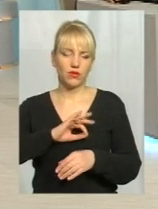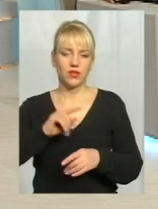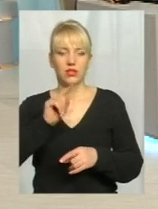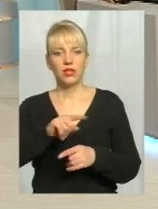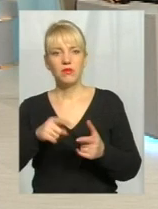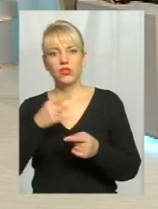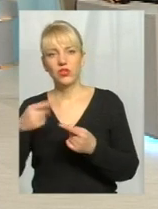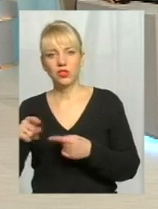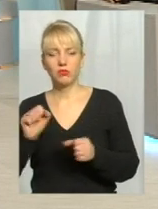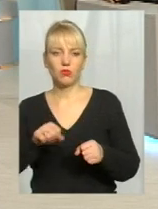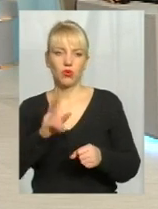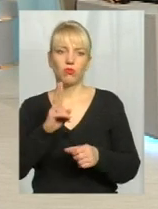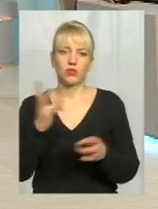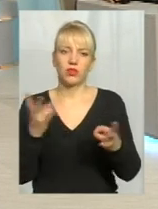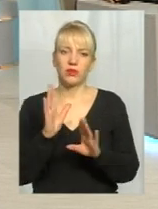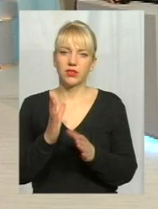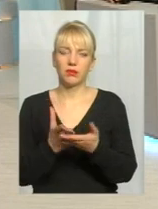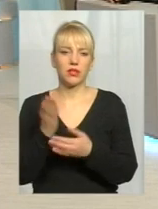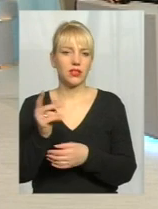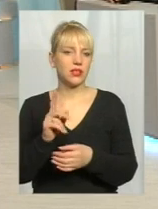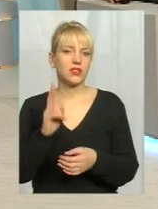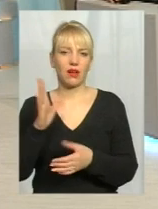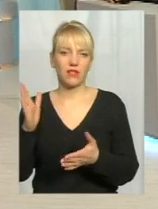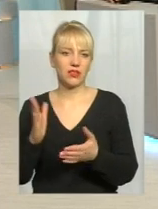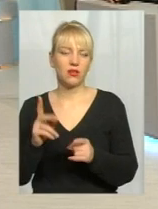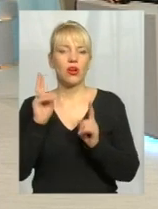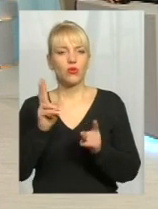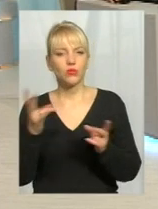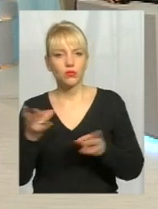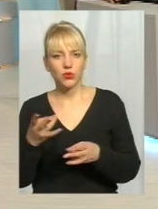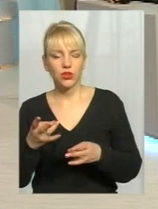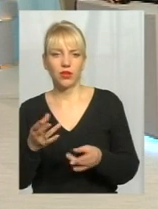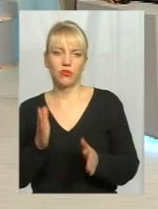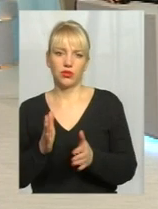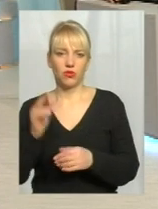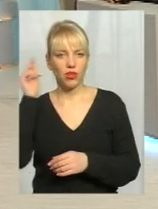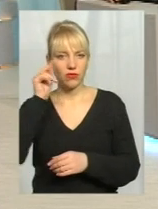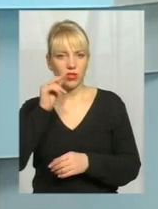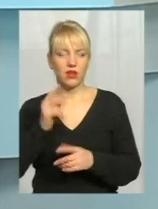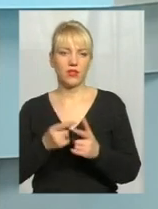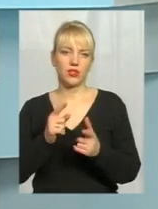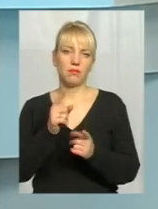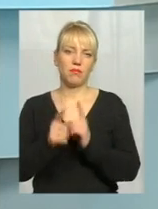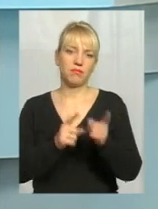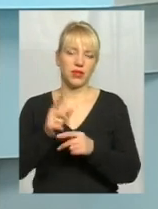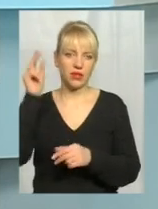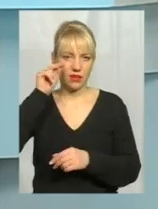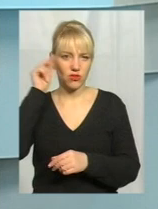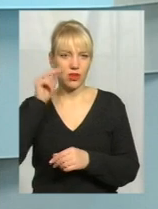можливостями. Одним потрібно тільки сплатити за комунальні послуги, іншим потрібно навчання чи перенавчання, тось